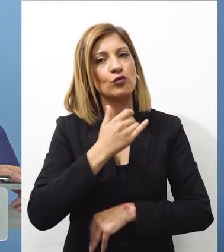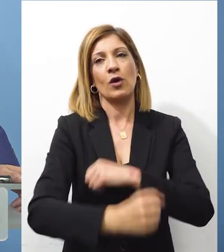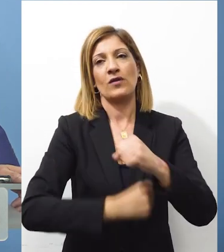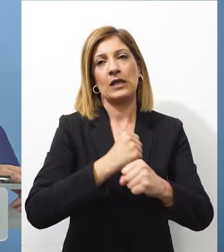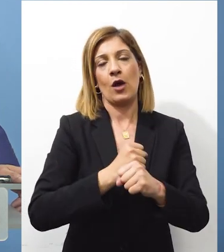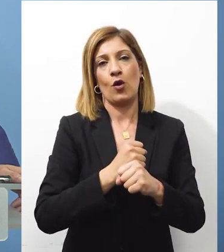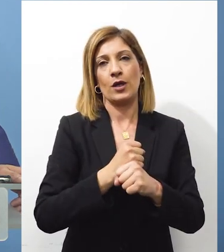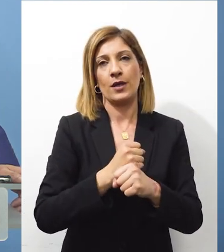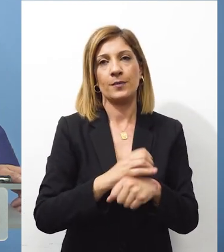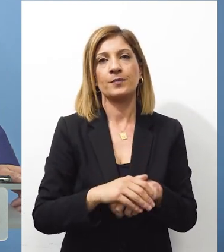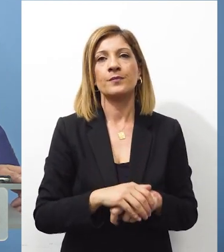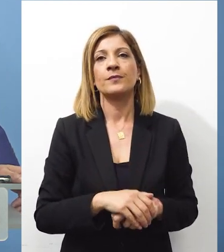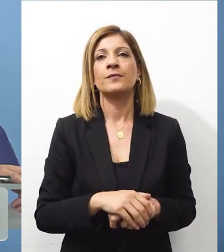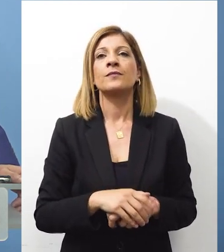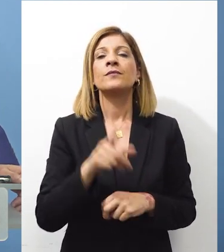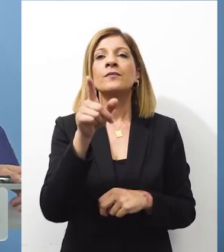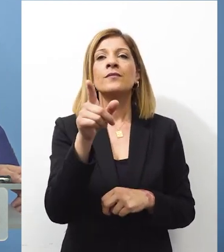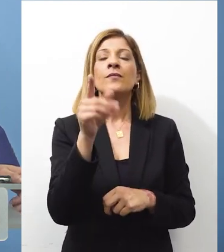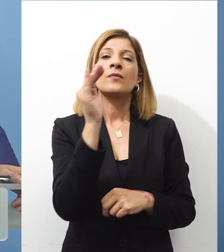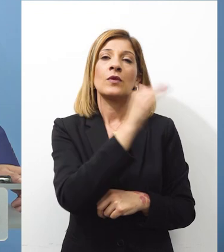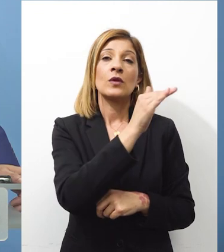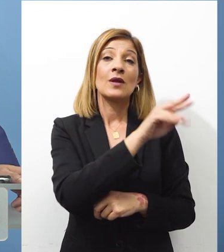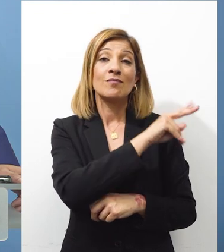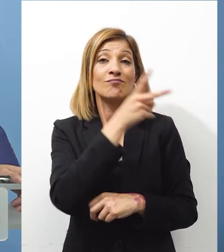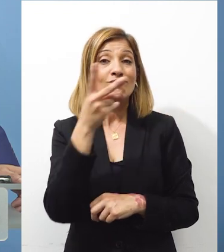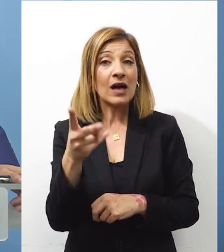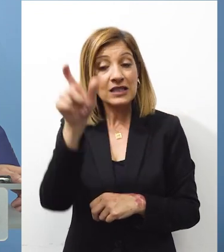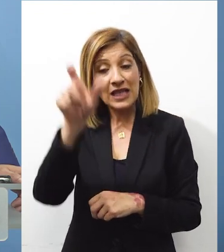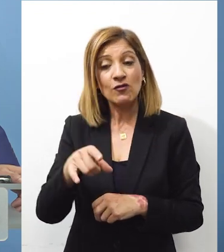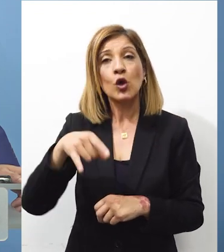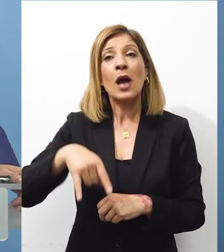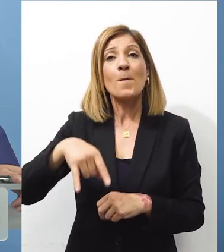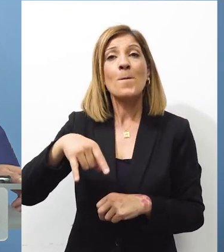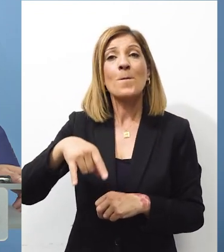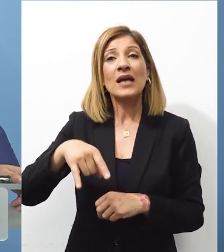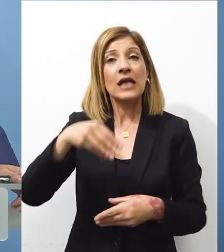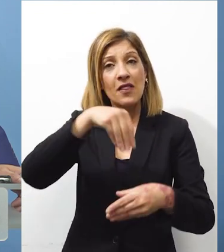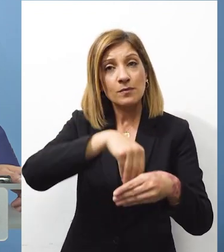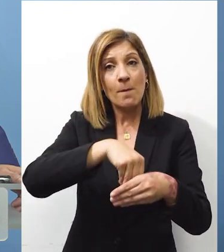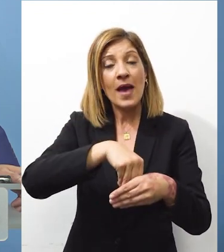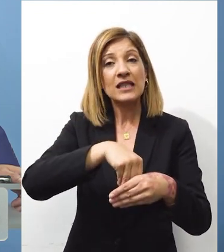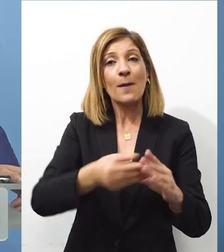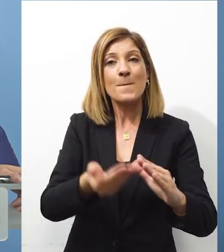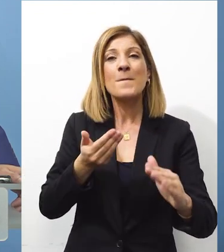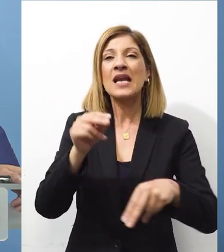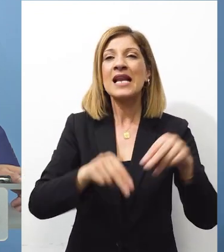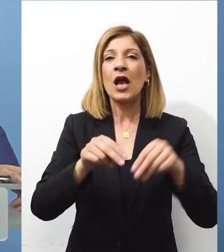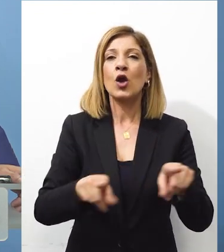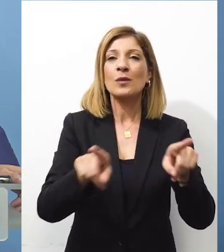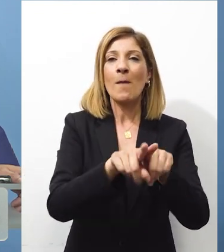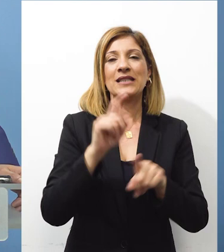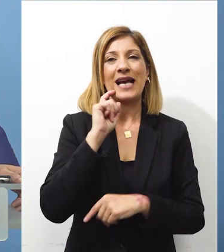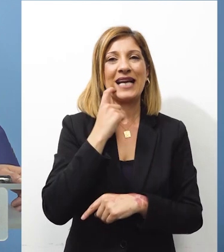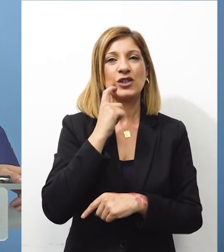κρίσιμη περίοδο για την χώρα Πώς απαντάτε όμως στην κριτική είναι ότι ο κύριος Πατσαλίδης ήταν στο πρέκλο εικόνα επιτελείων του Ιεροχιστόρου Βίδη και